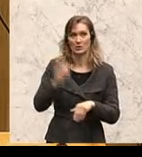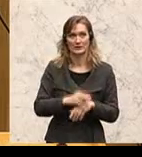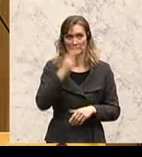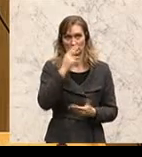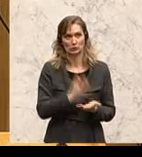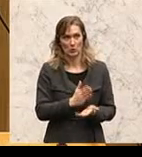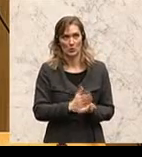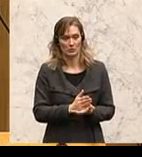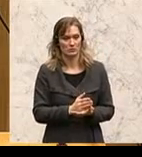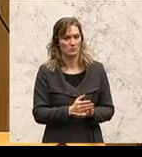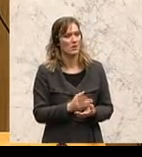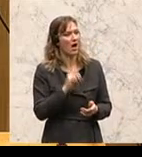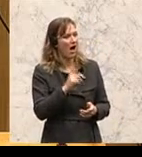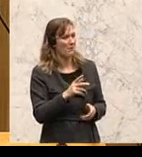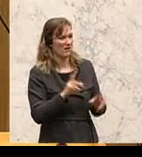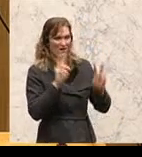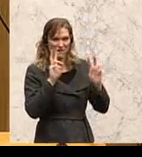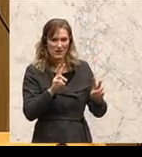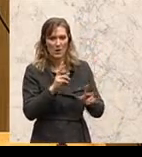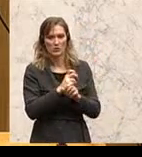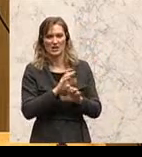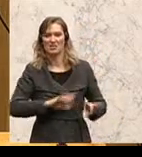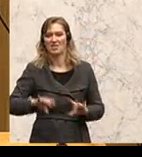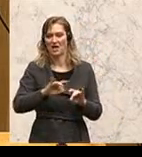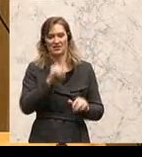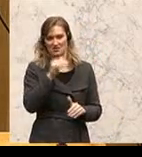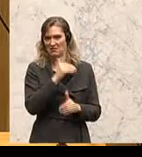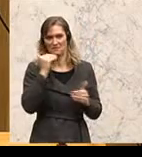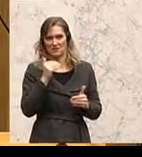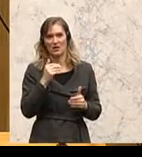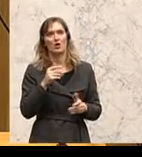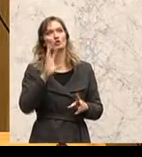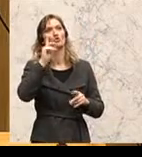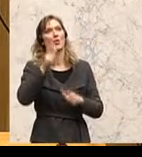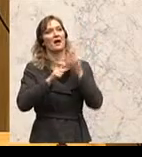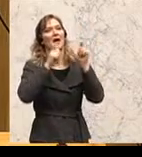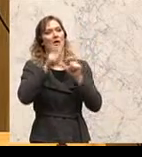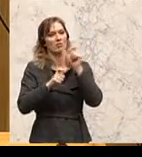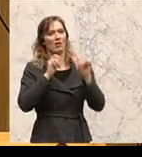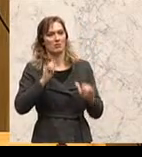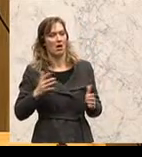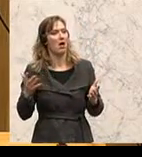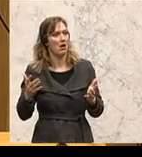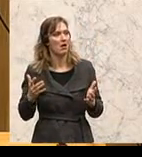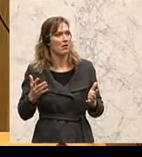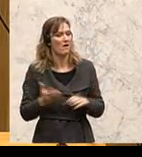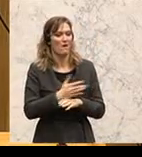tatenlos zusieht. Außer schöne Worte in Ihrem Vorwort und einigen